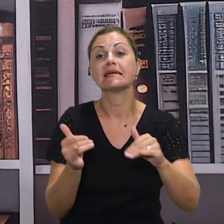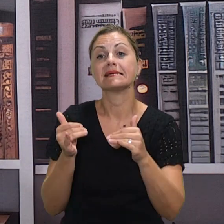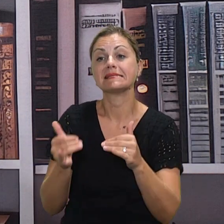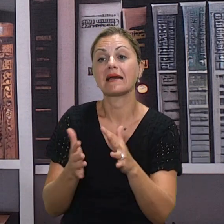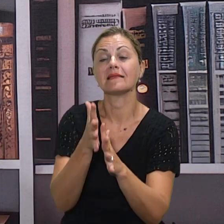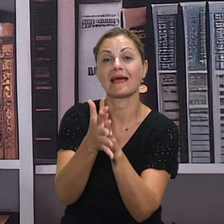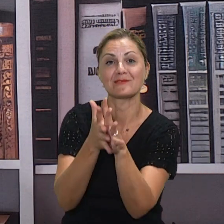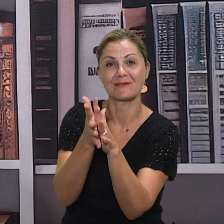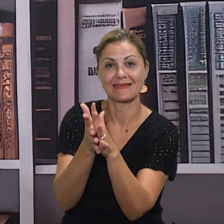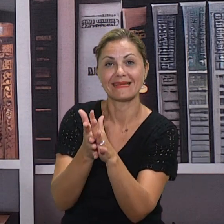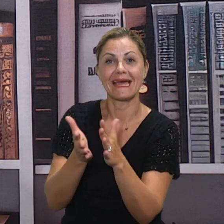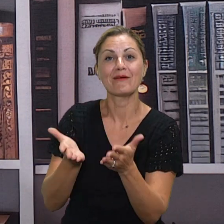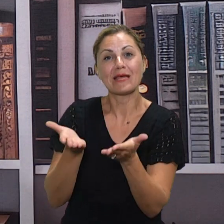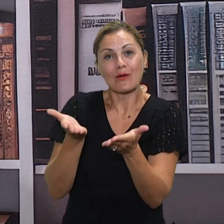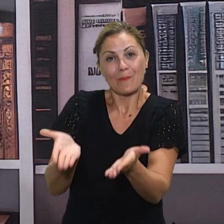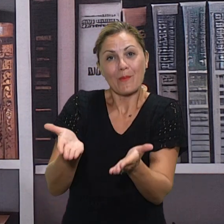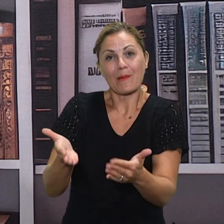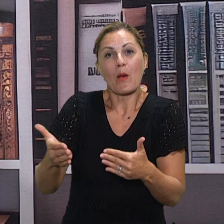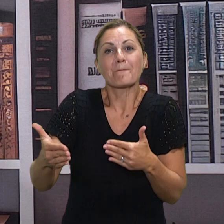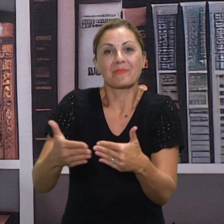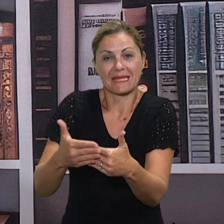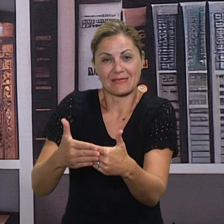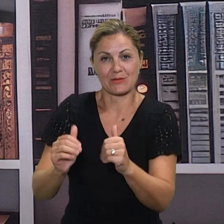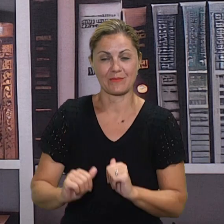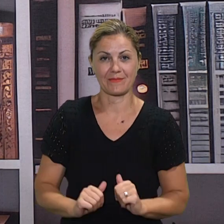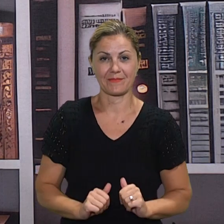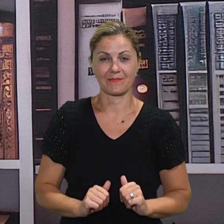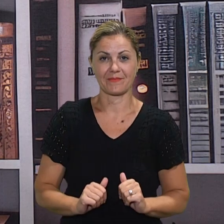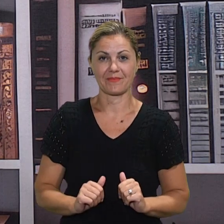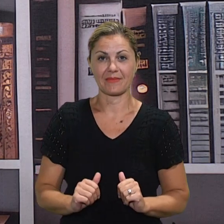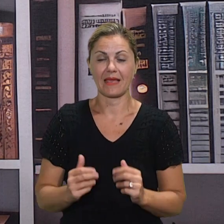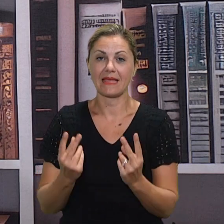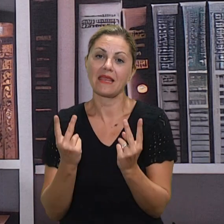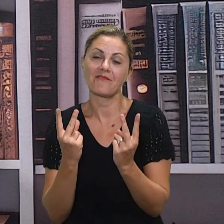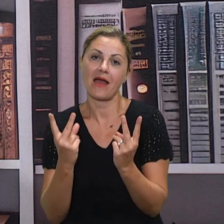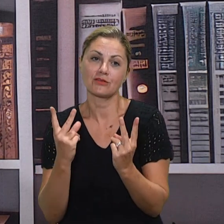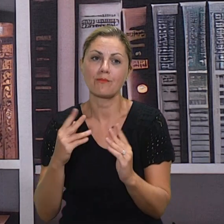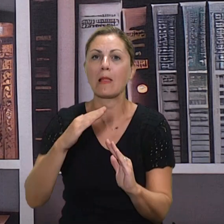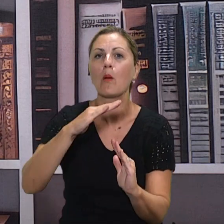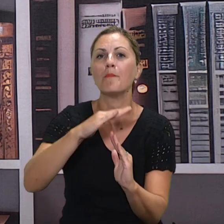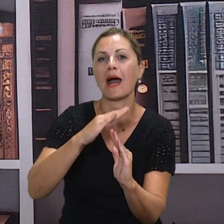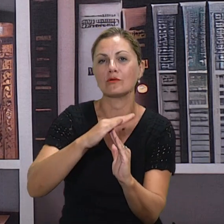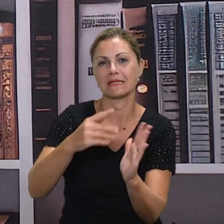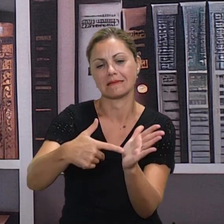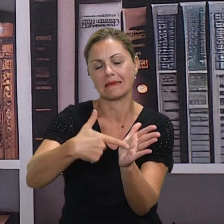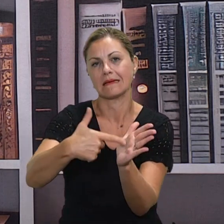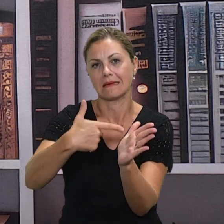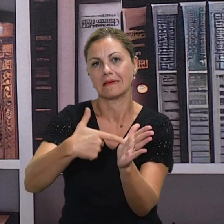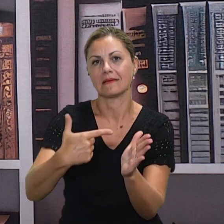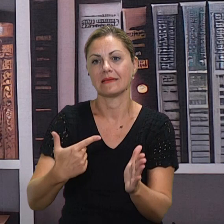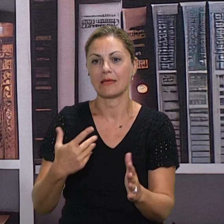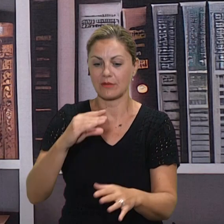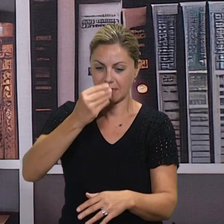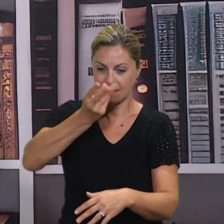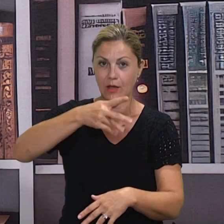A nekako u svom razredu pokušavam im omogućiti da se odmaknu od onih ekrana i da malo se više posete grafom